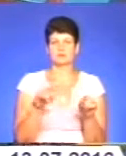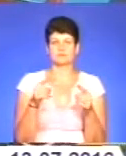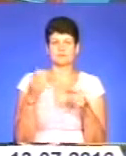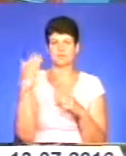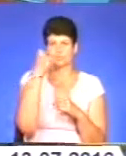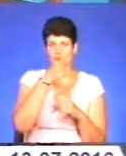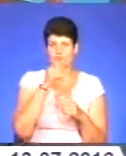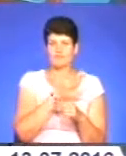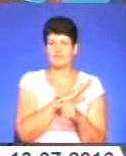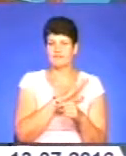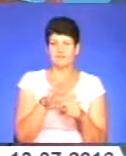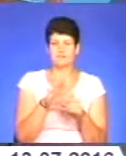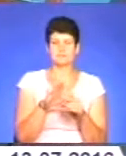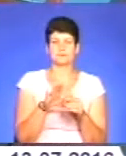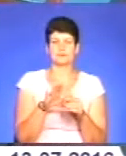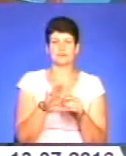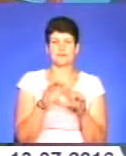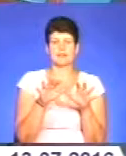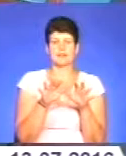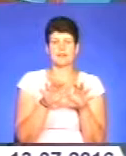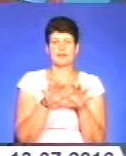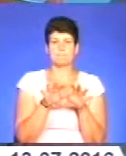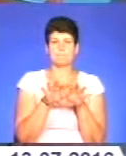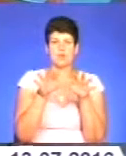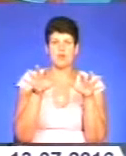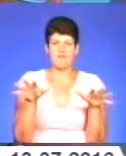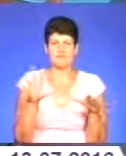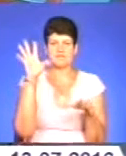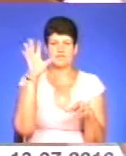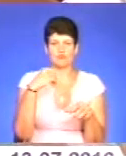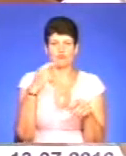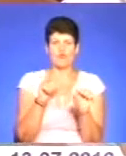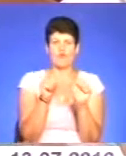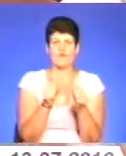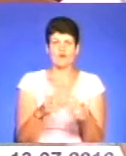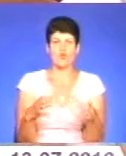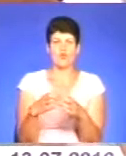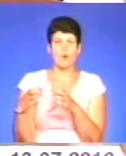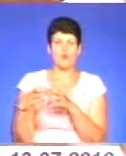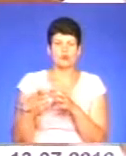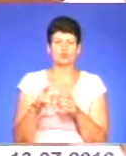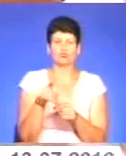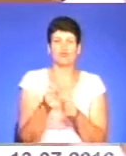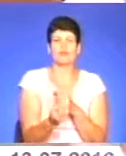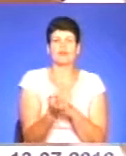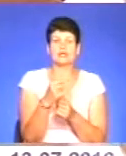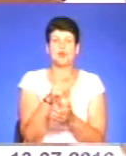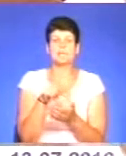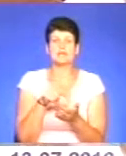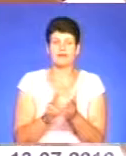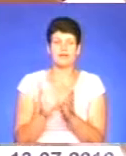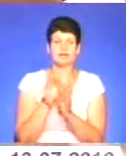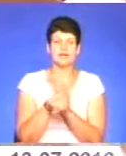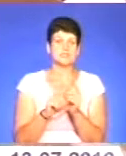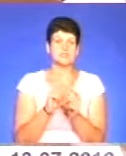Він не накривав всієї області Тернопільської по формуванню громад. Тому, відповідно, виникло таке питання щодо внесення